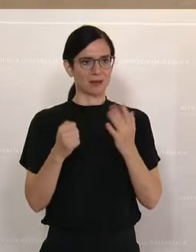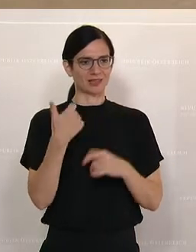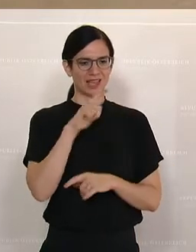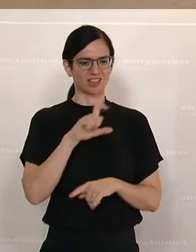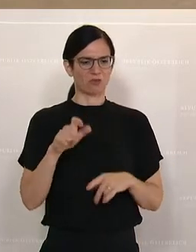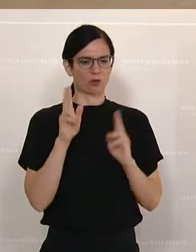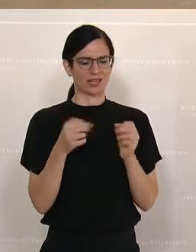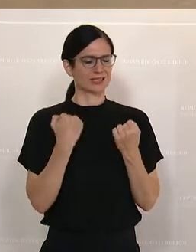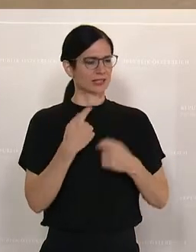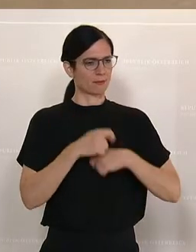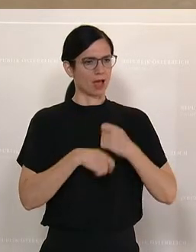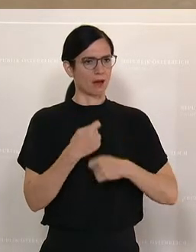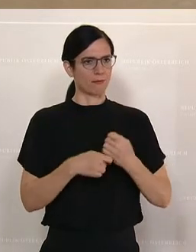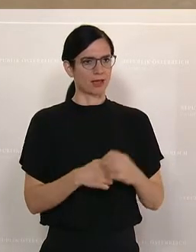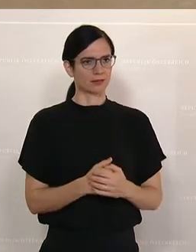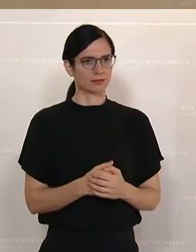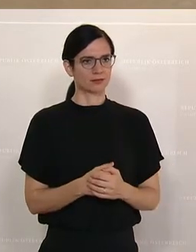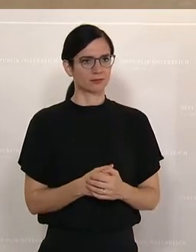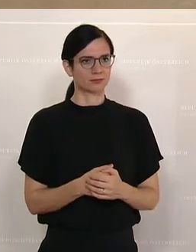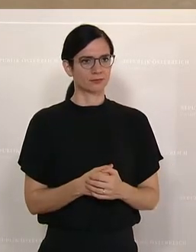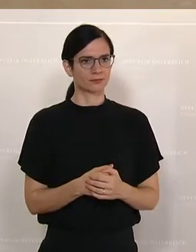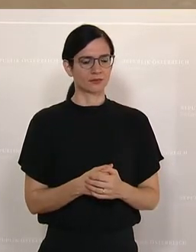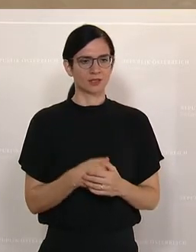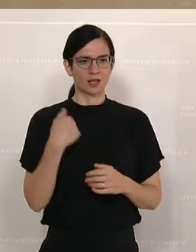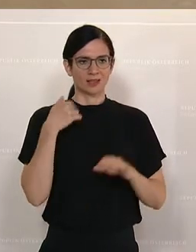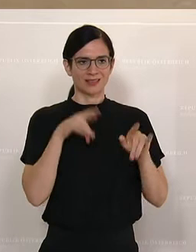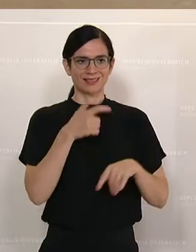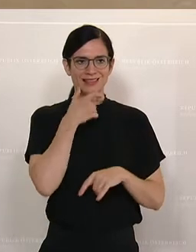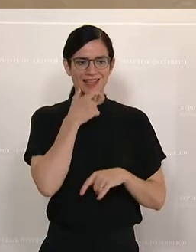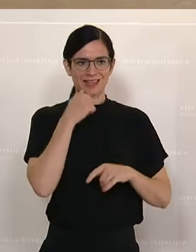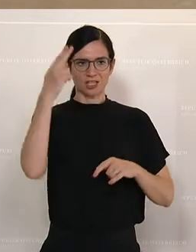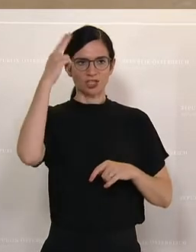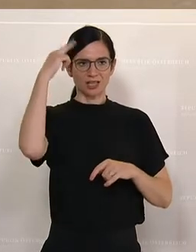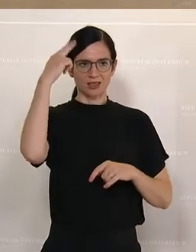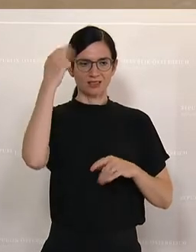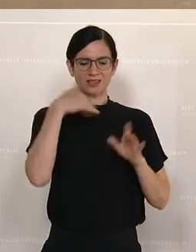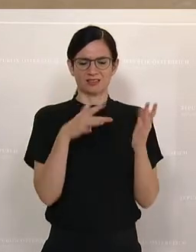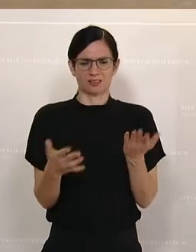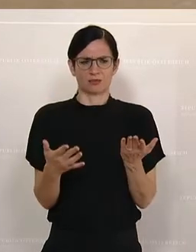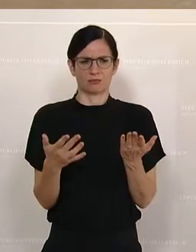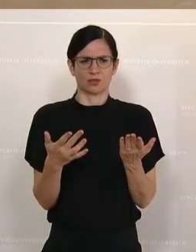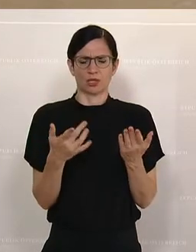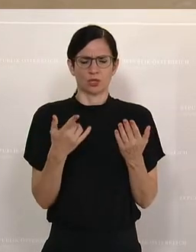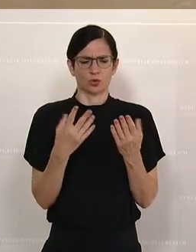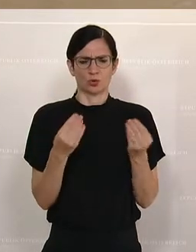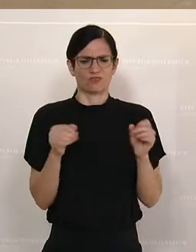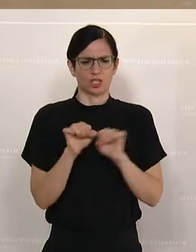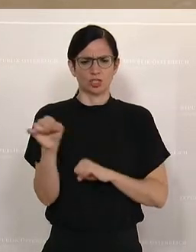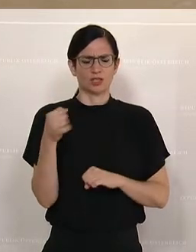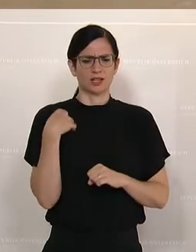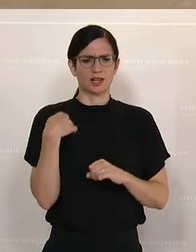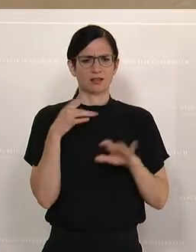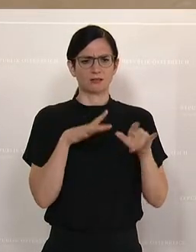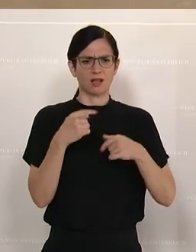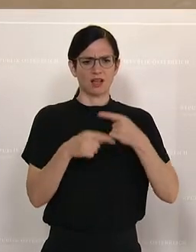abwickeln. Bei den Englischkenntnissen ist man nach wie vor zu restriktiv. Es wird also für zusätzliche Punkte